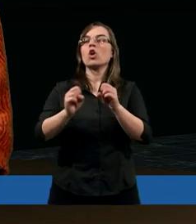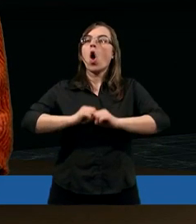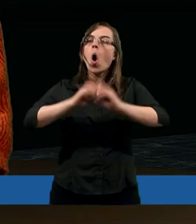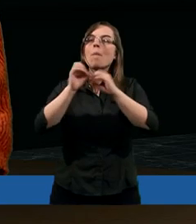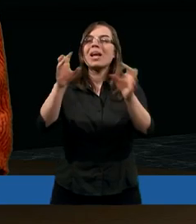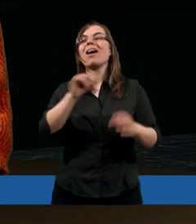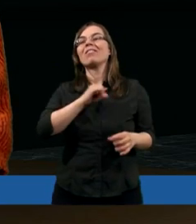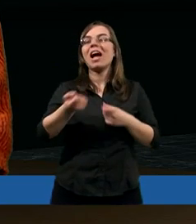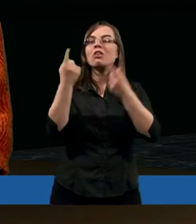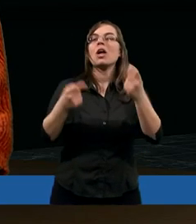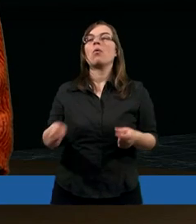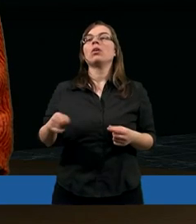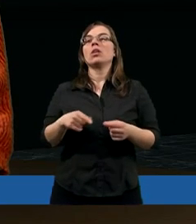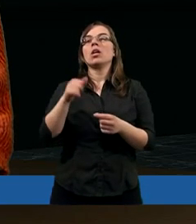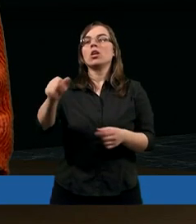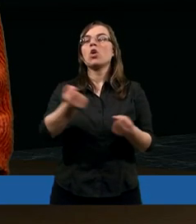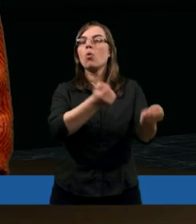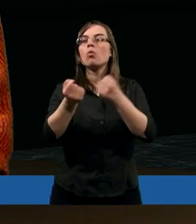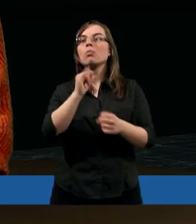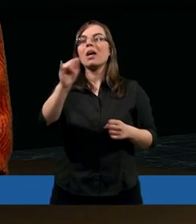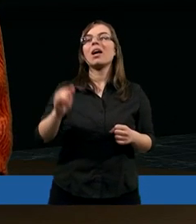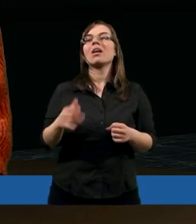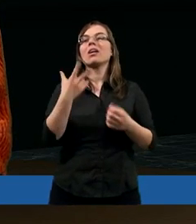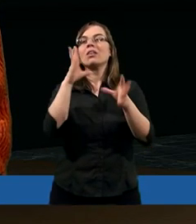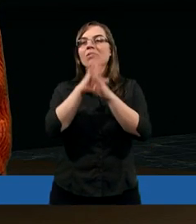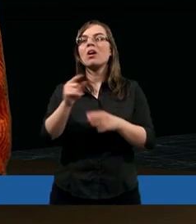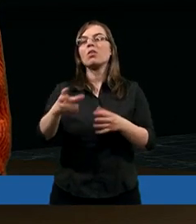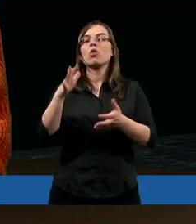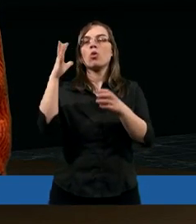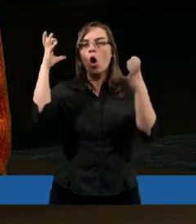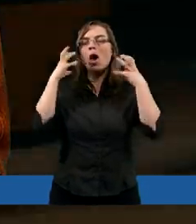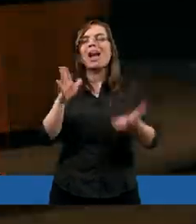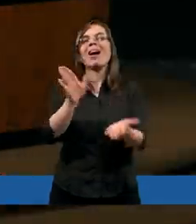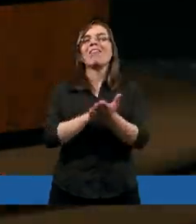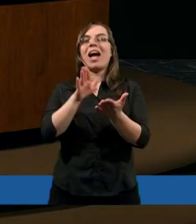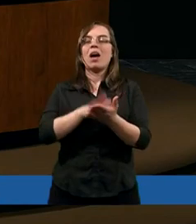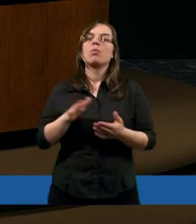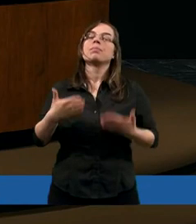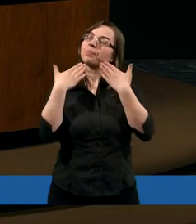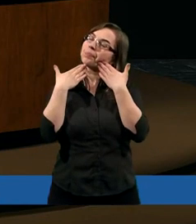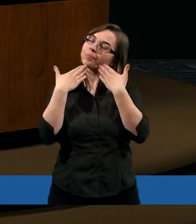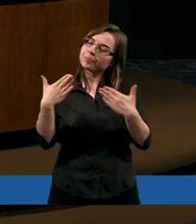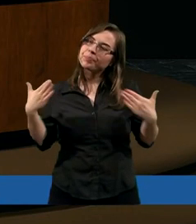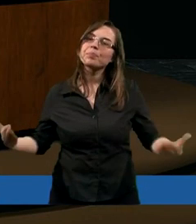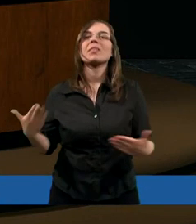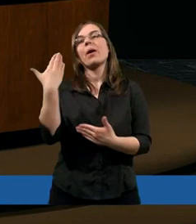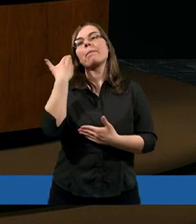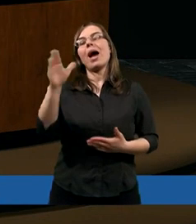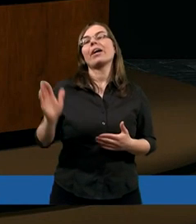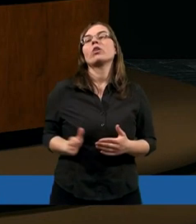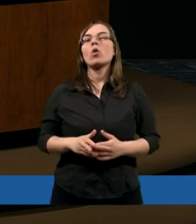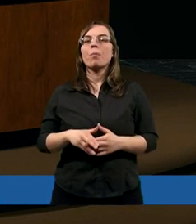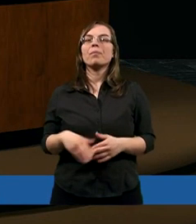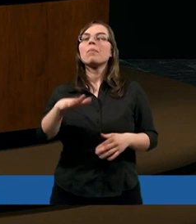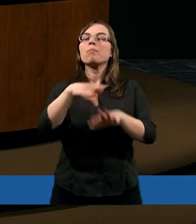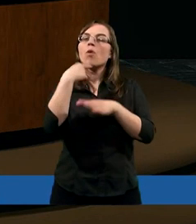objawi arcypasterz, otrzymacie niezwiędłą koronę chwały. Dziękuję bardzo. Powiem wam szczerze,